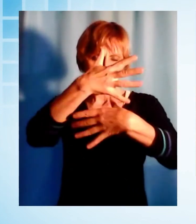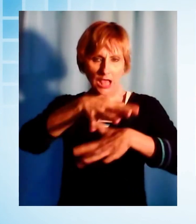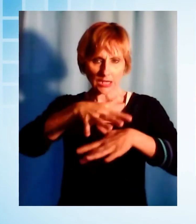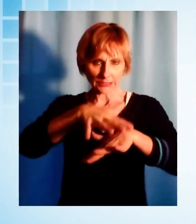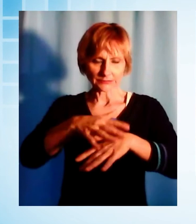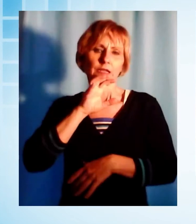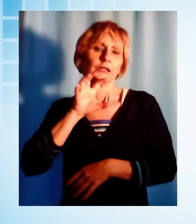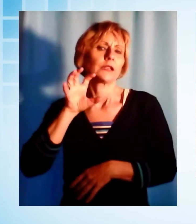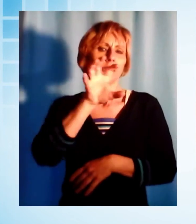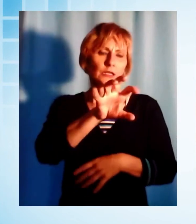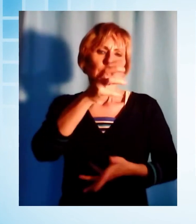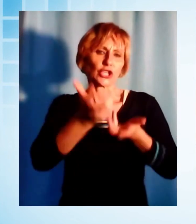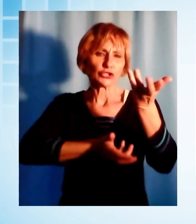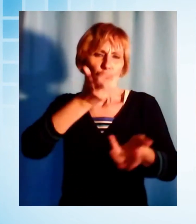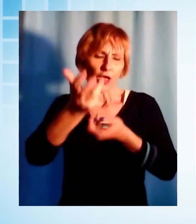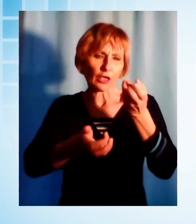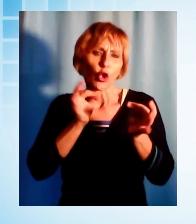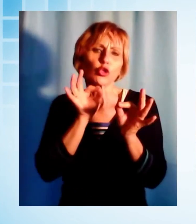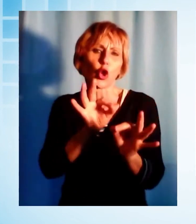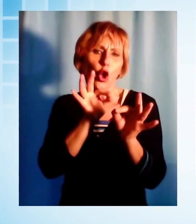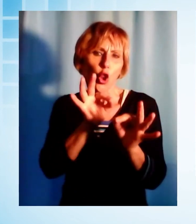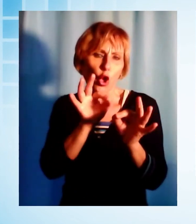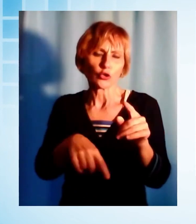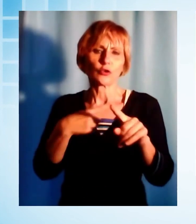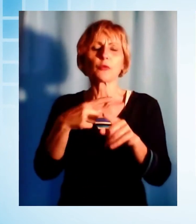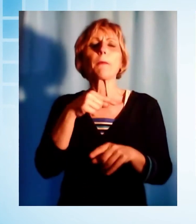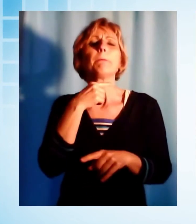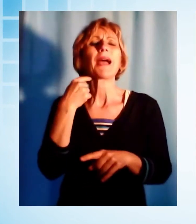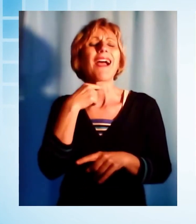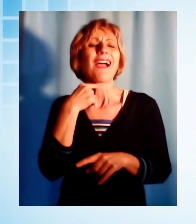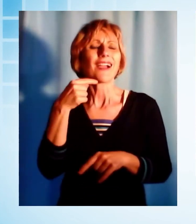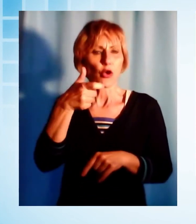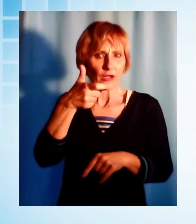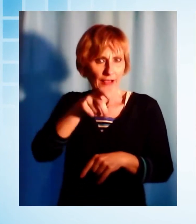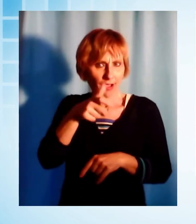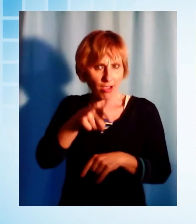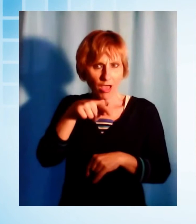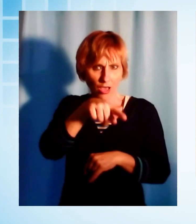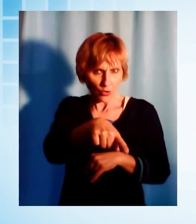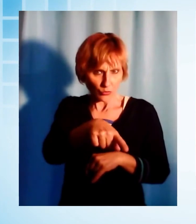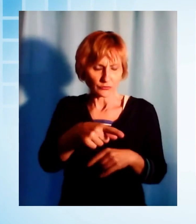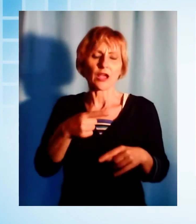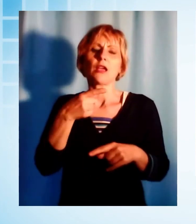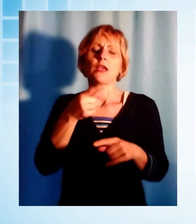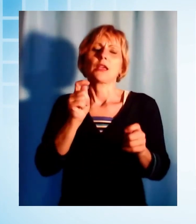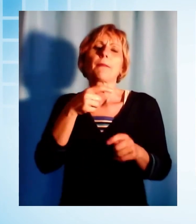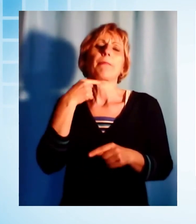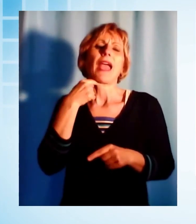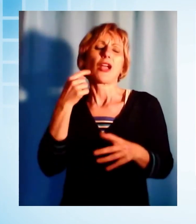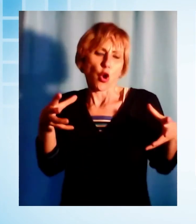incendio boschivo doloso e il greggio di pecore, ritenute la causa dell'azione delittuosa, è stato posto sotto sequestro.